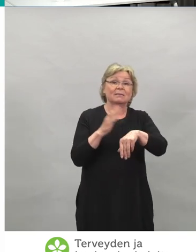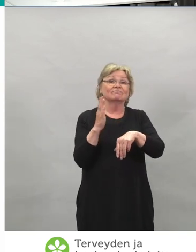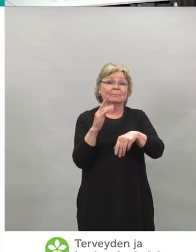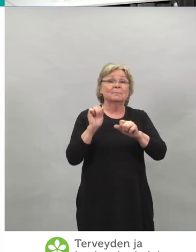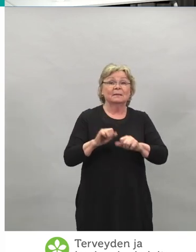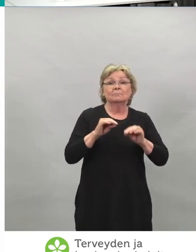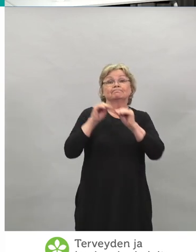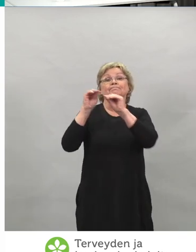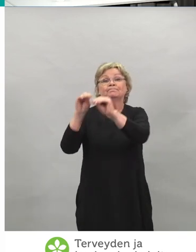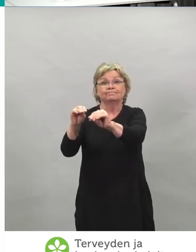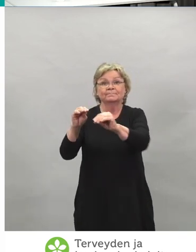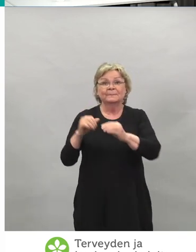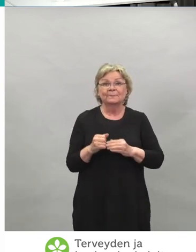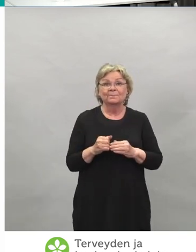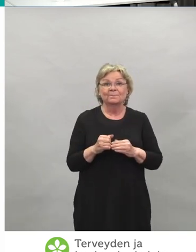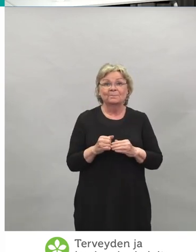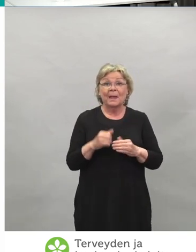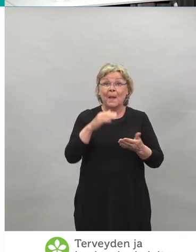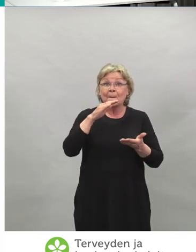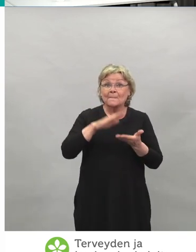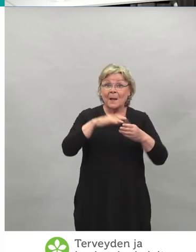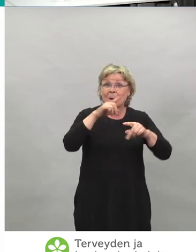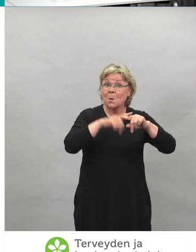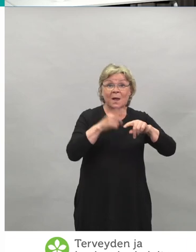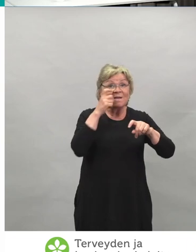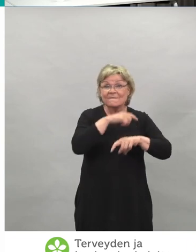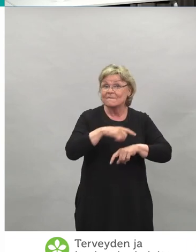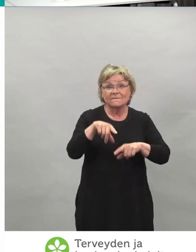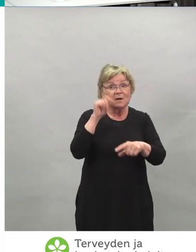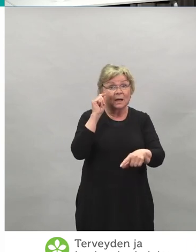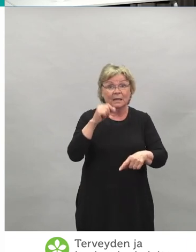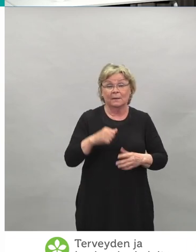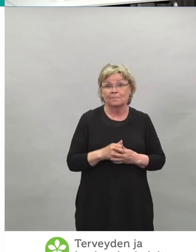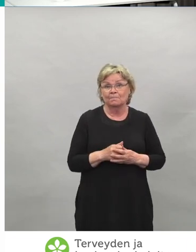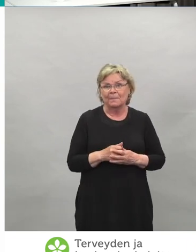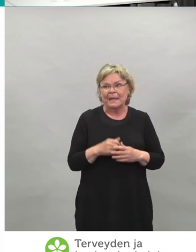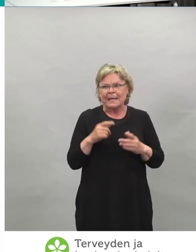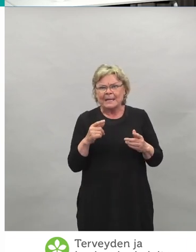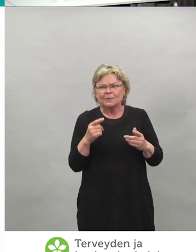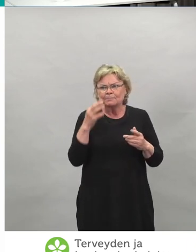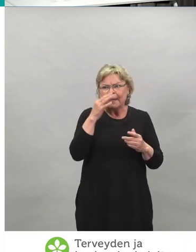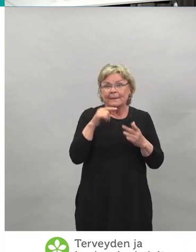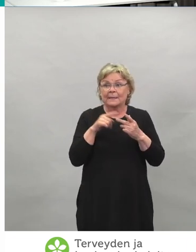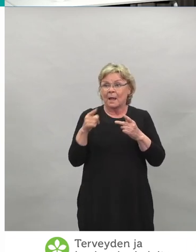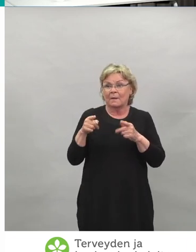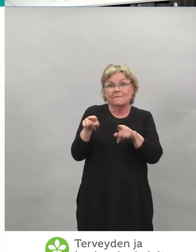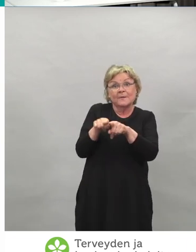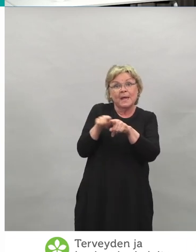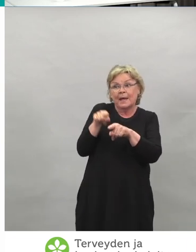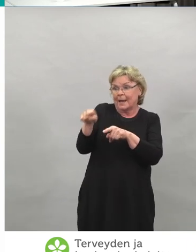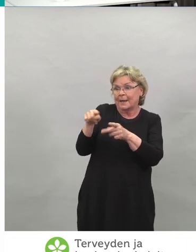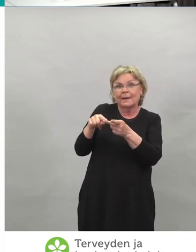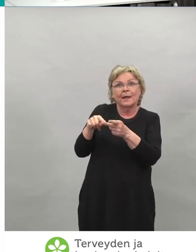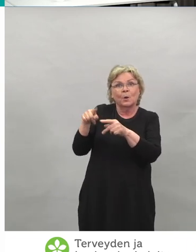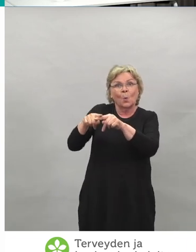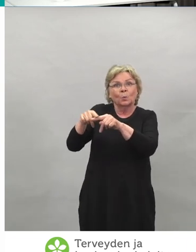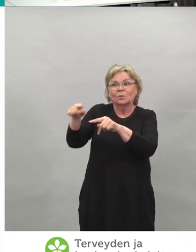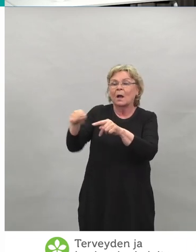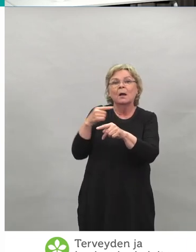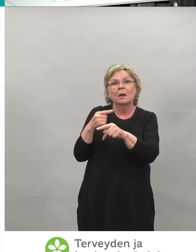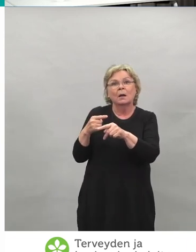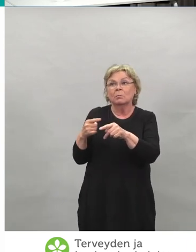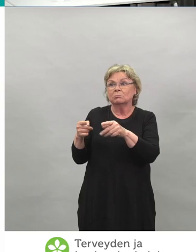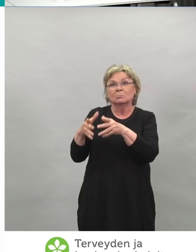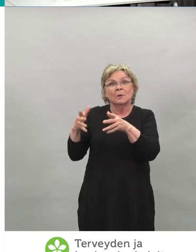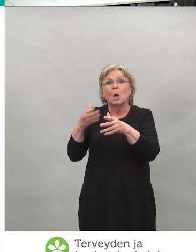Rokotuspaikkakuntaa ei voi valita. On tullut kysymyksiä siitä, että jos vierensä kunnassa rokotetaan jo 10 vuotta nuorempiä kuin